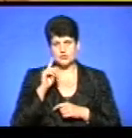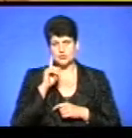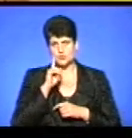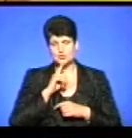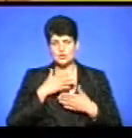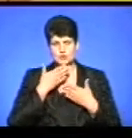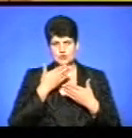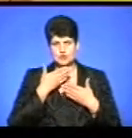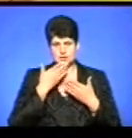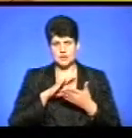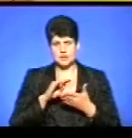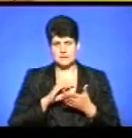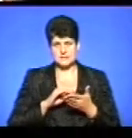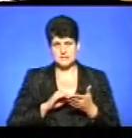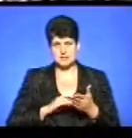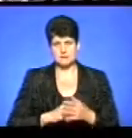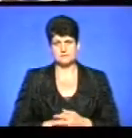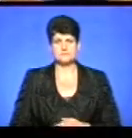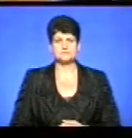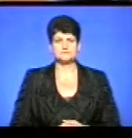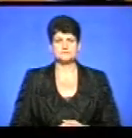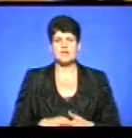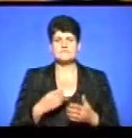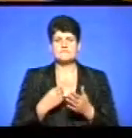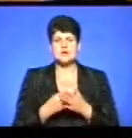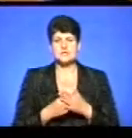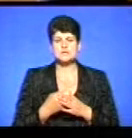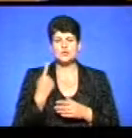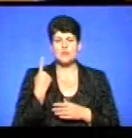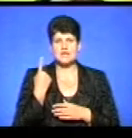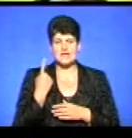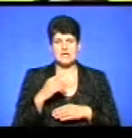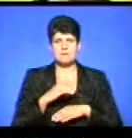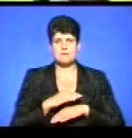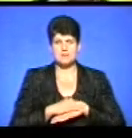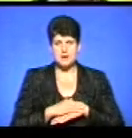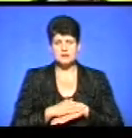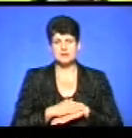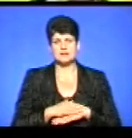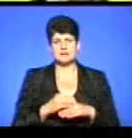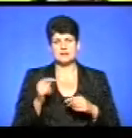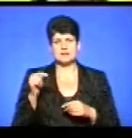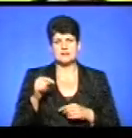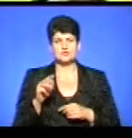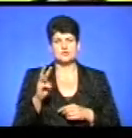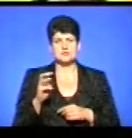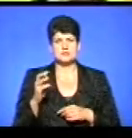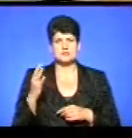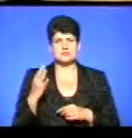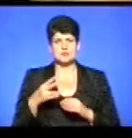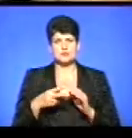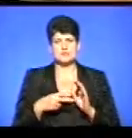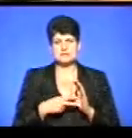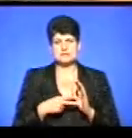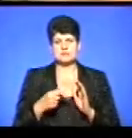читати і писати. Вартість такої однієї парти для нової української школи – 1347 гривень,